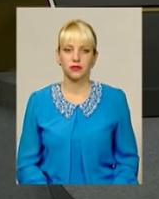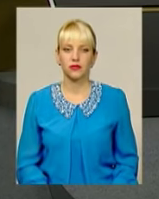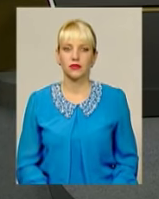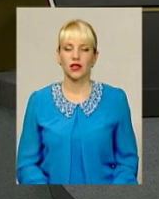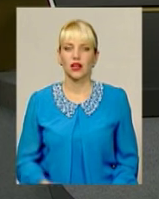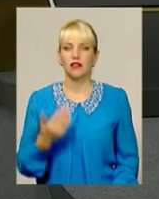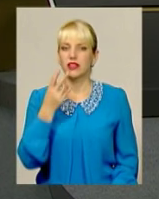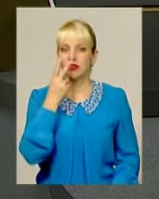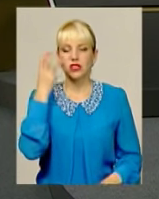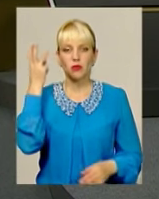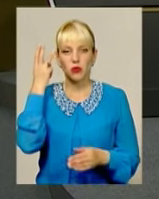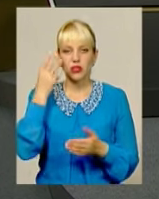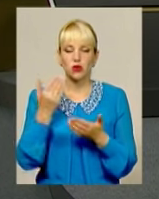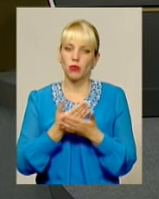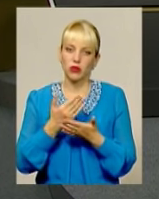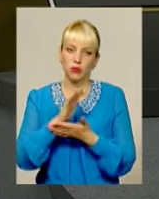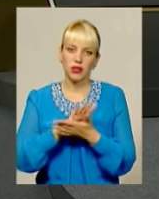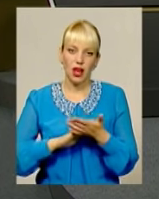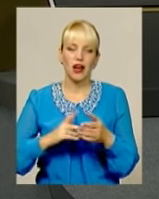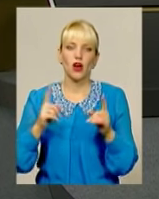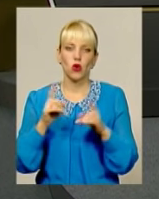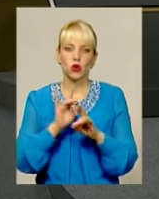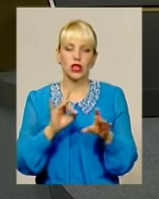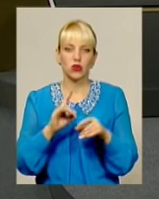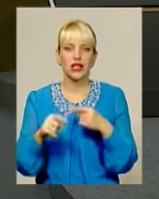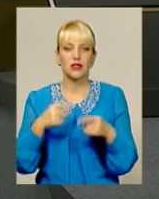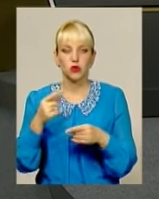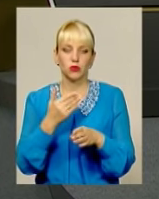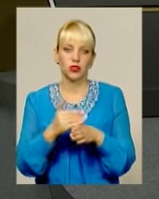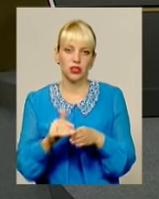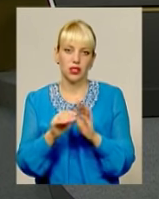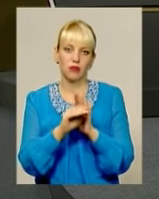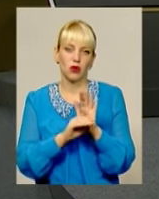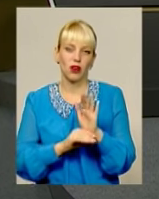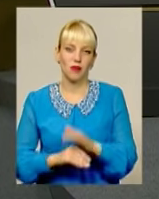Ви дивитесь «Подільську панораму» далі короткий анонс наступної частини програми.